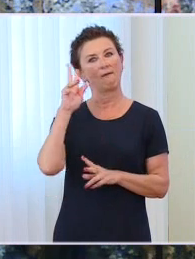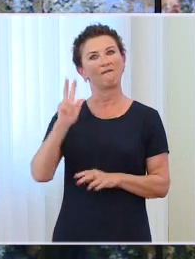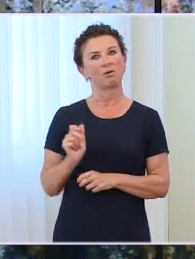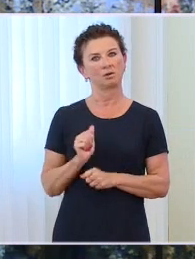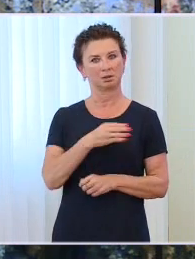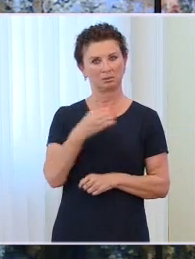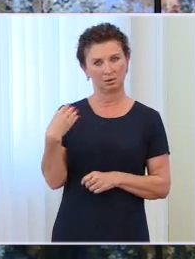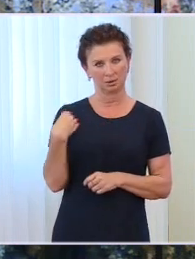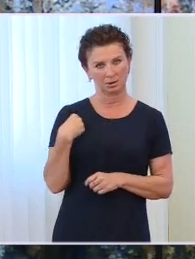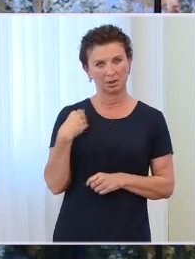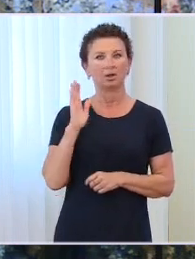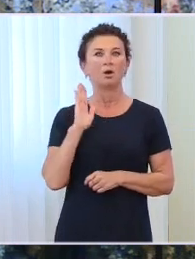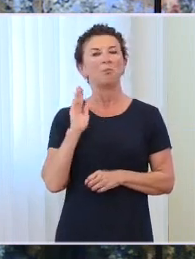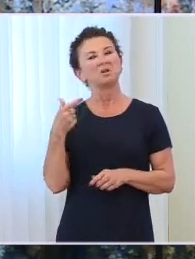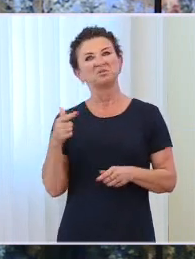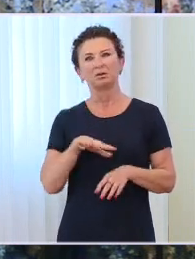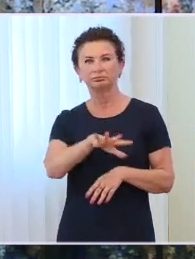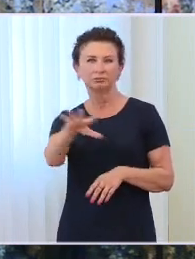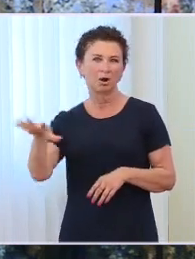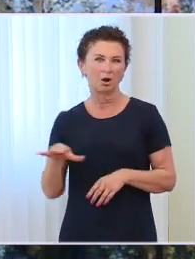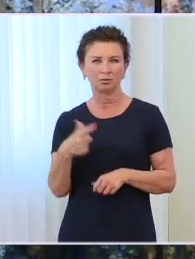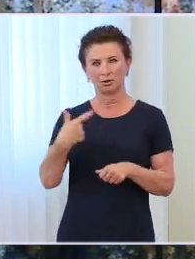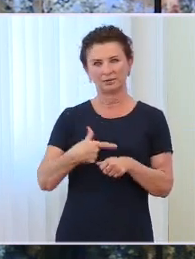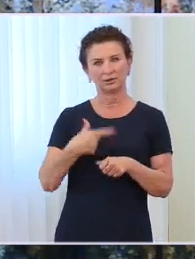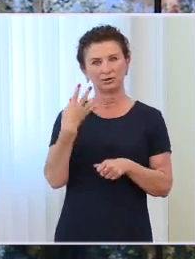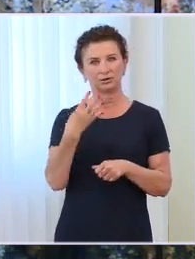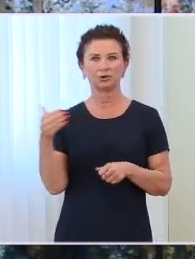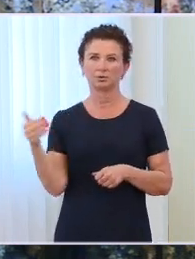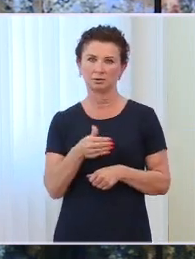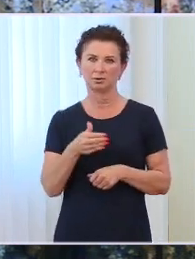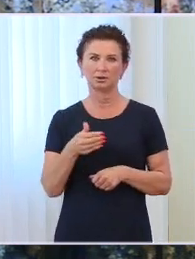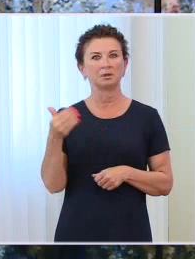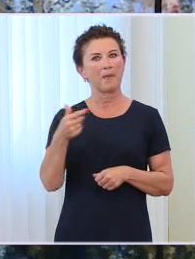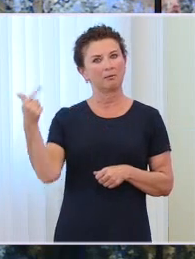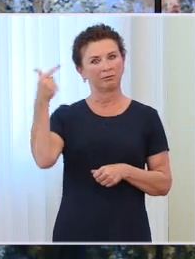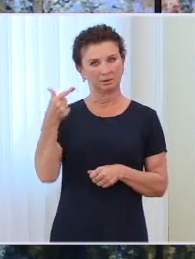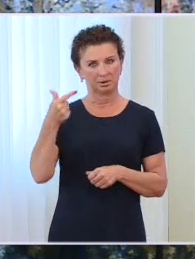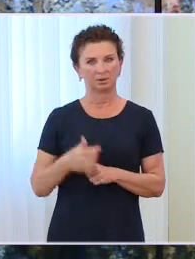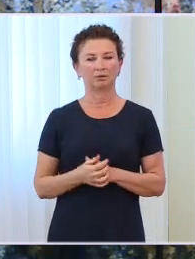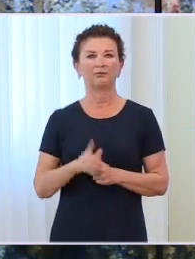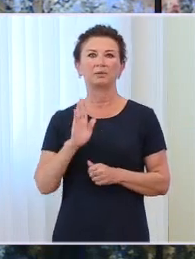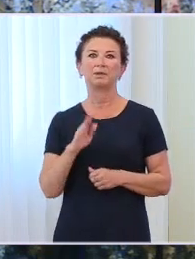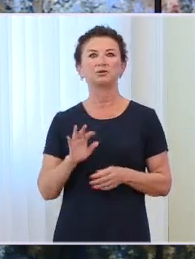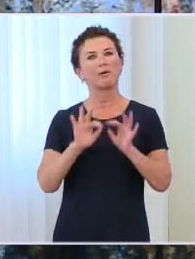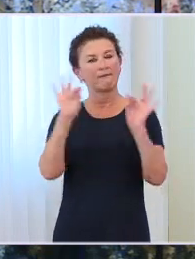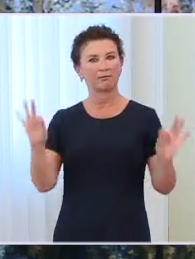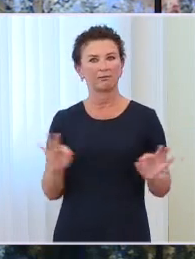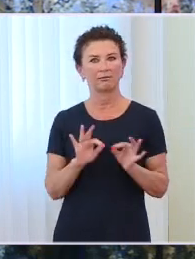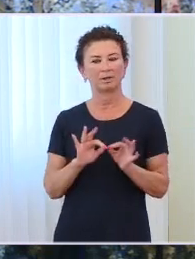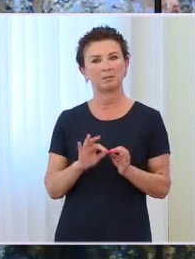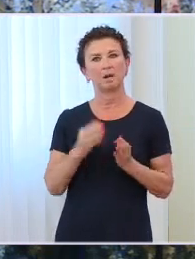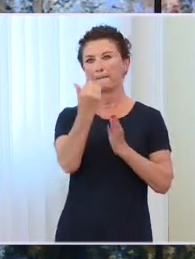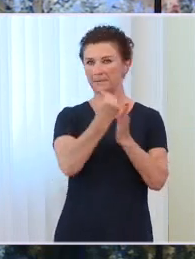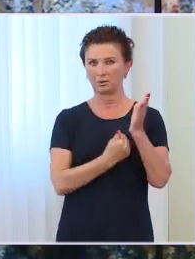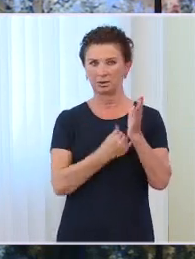siedziby, przystosowanie będzie realizowane w ramach programu rządowego. jest wieloletni